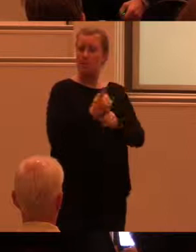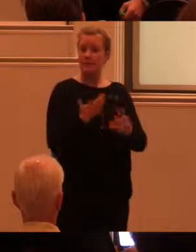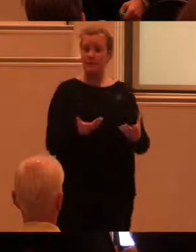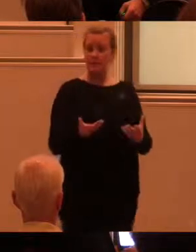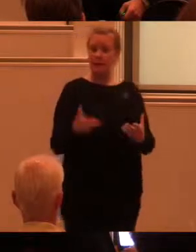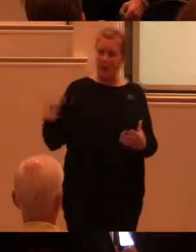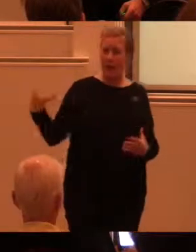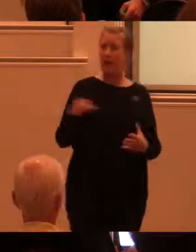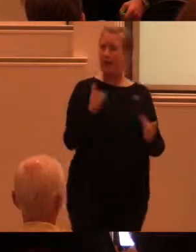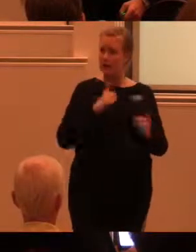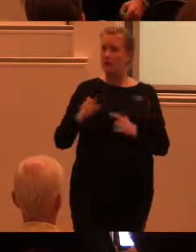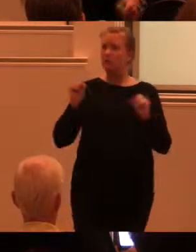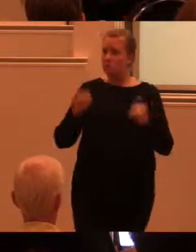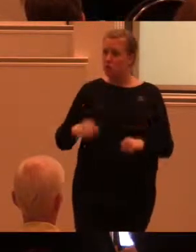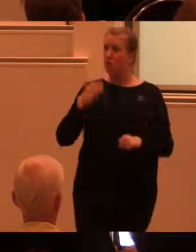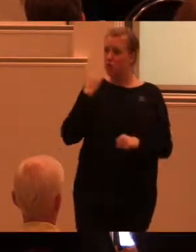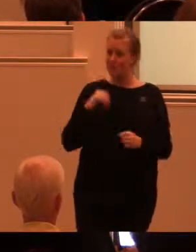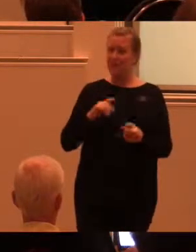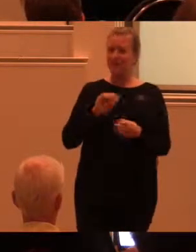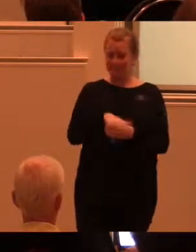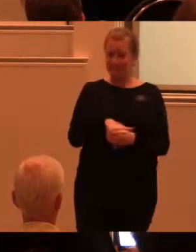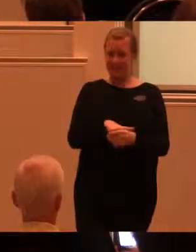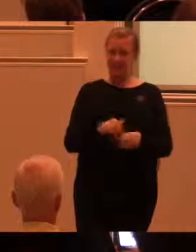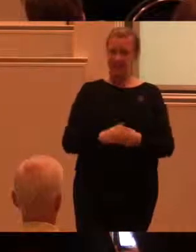Nu repeterar vi lite. Byt bild igen.